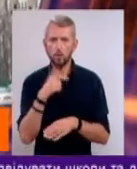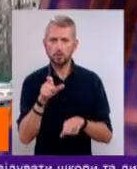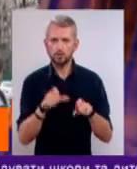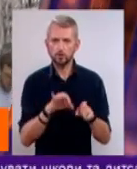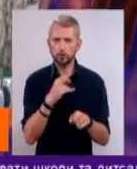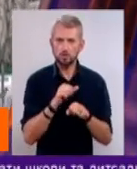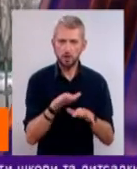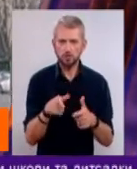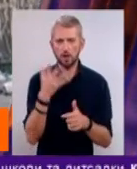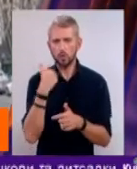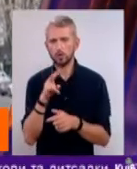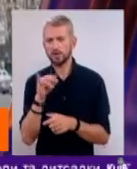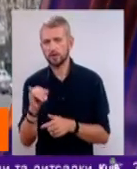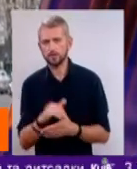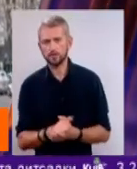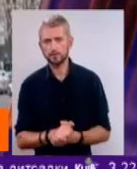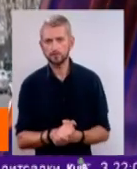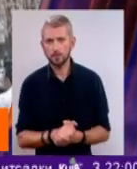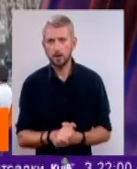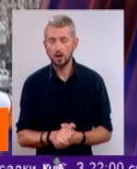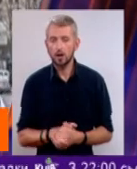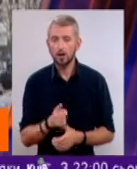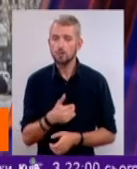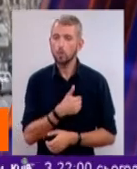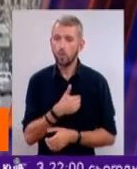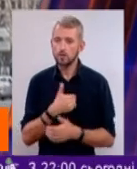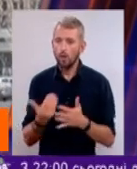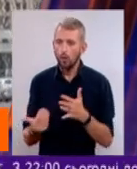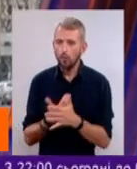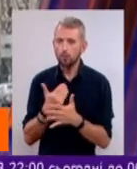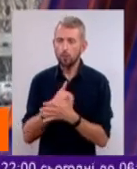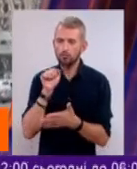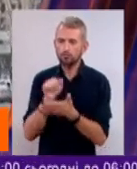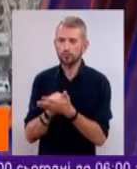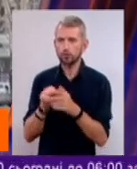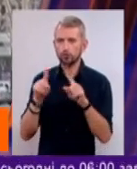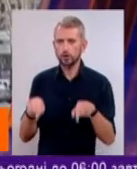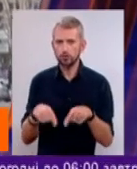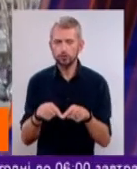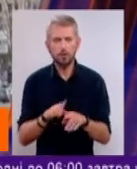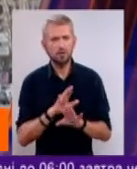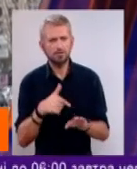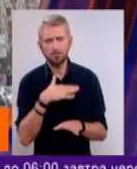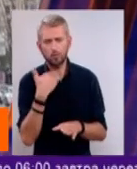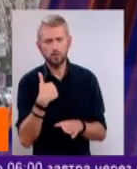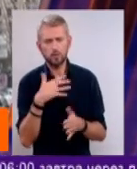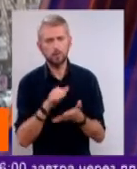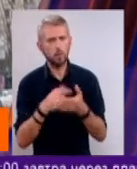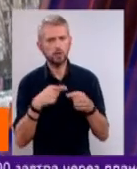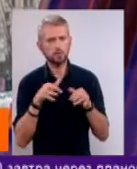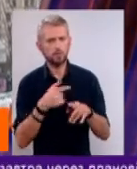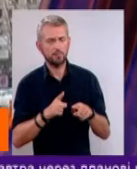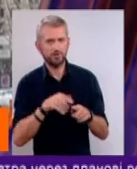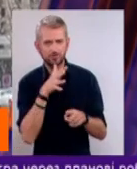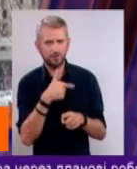соцмережах або ні. Але ж хочеться оновити сторіночку. Не хочеться. Я займаюся іншими справами в цей час. І